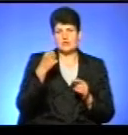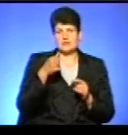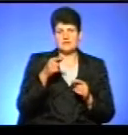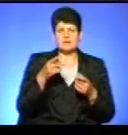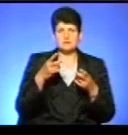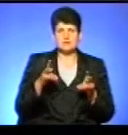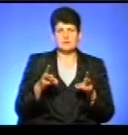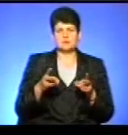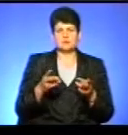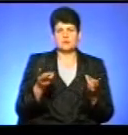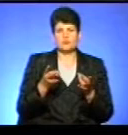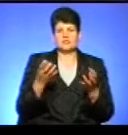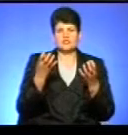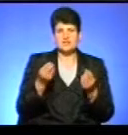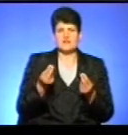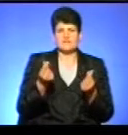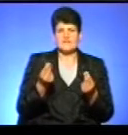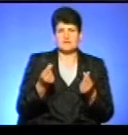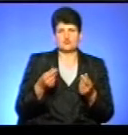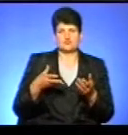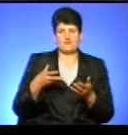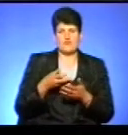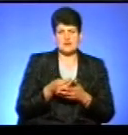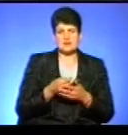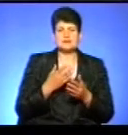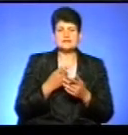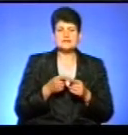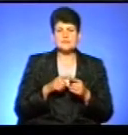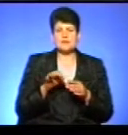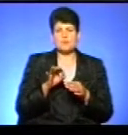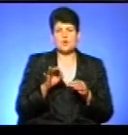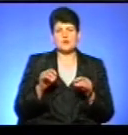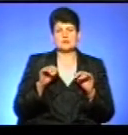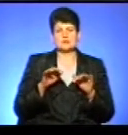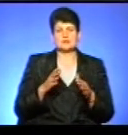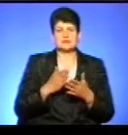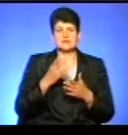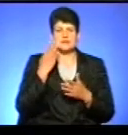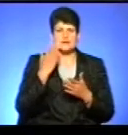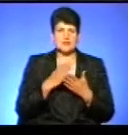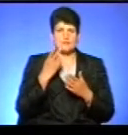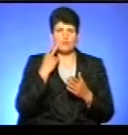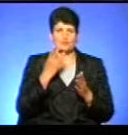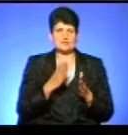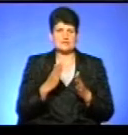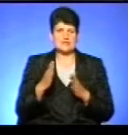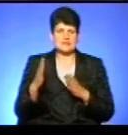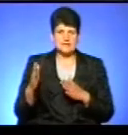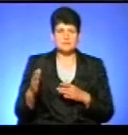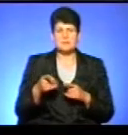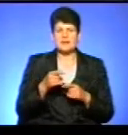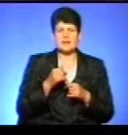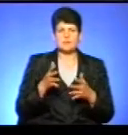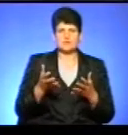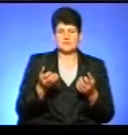повинен потребувати від міської ради подальшого фінансування. Йдеться про такі заходи, наприклад, які є систематичними. Такі заходи ми не